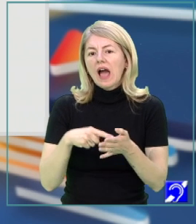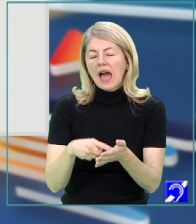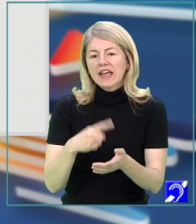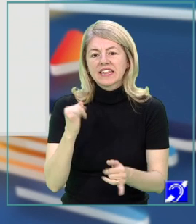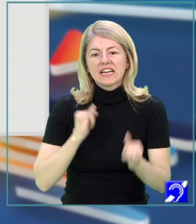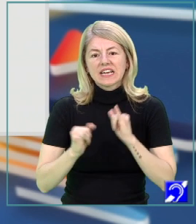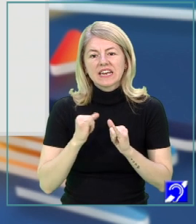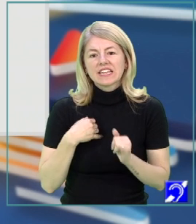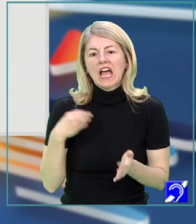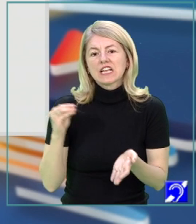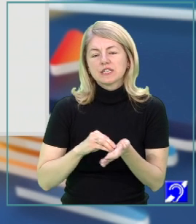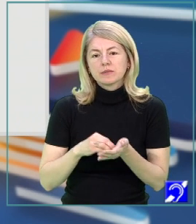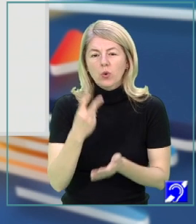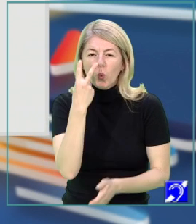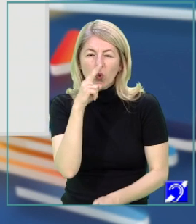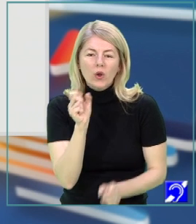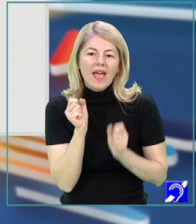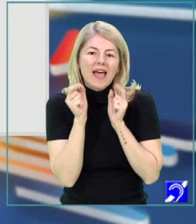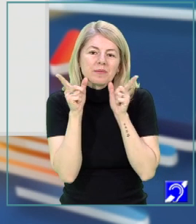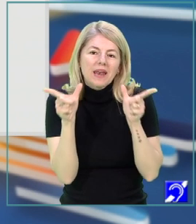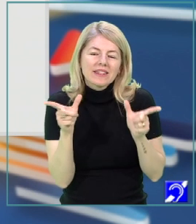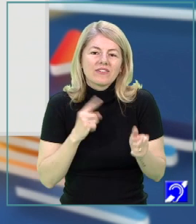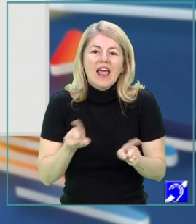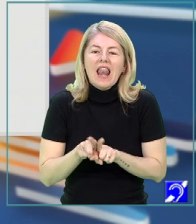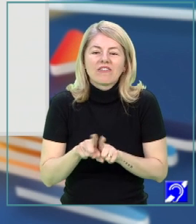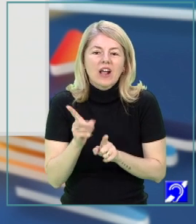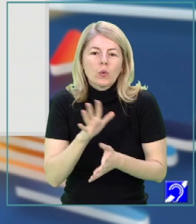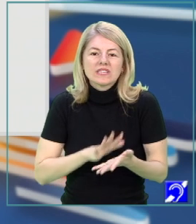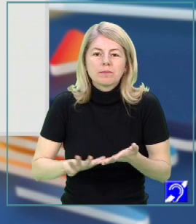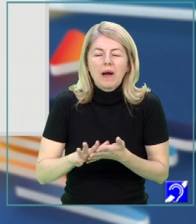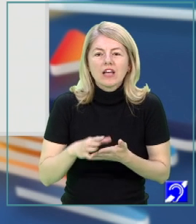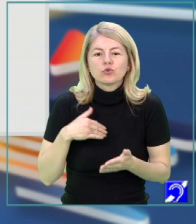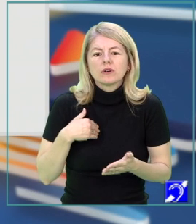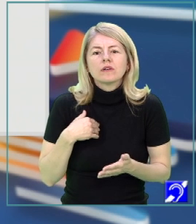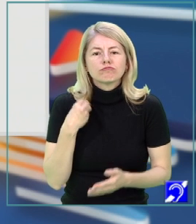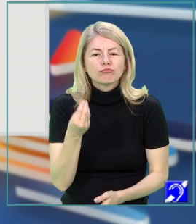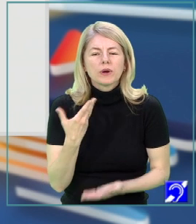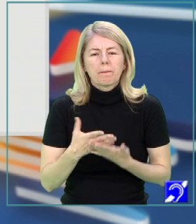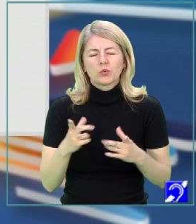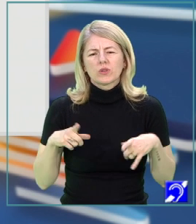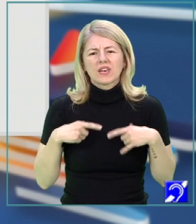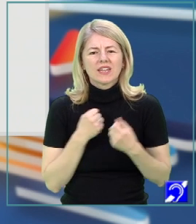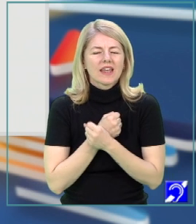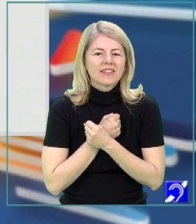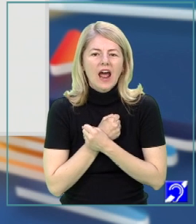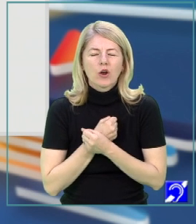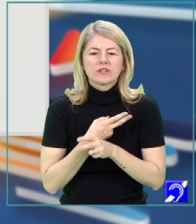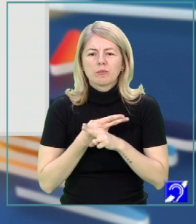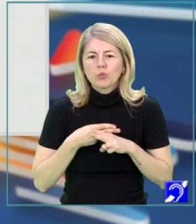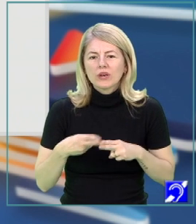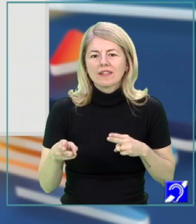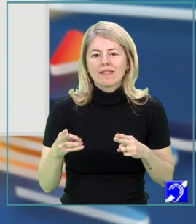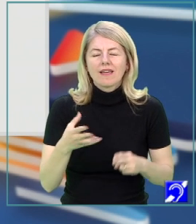grădina percepută cu un ochi admirativ, ca un spațiu favorabil celor mai înalte trăiri. Dragoste, puritate,